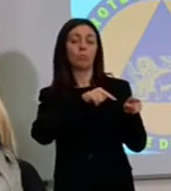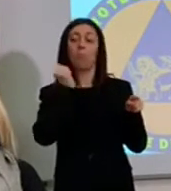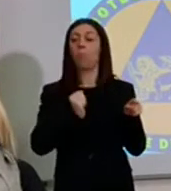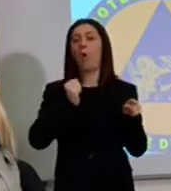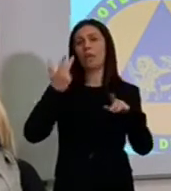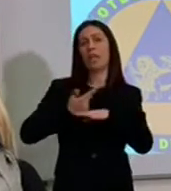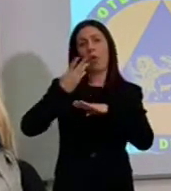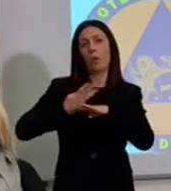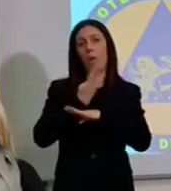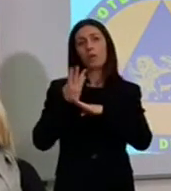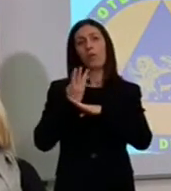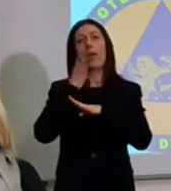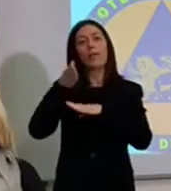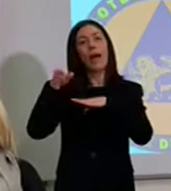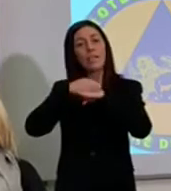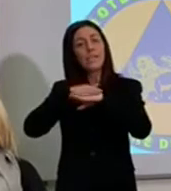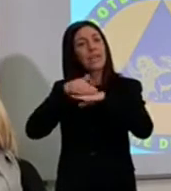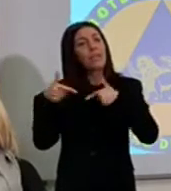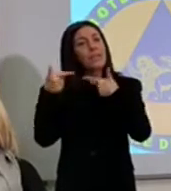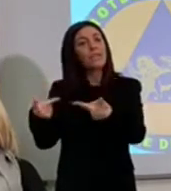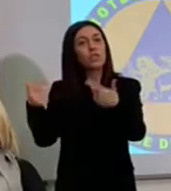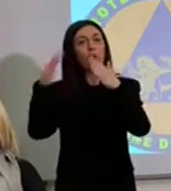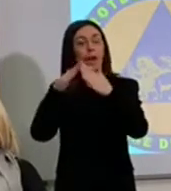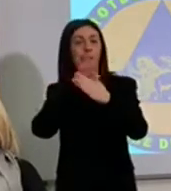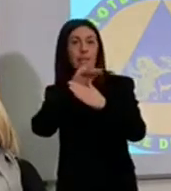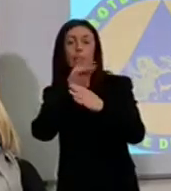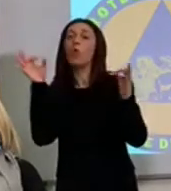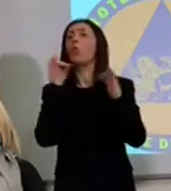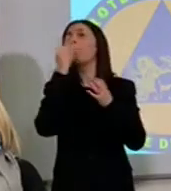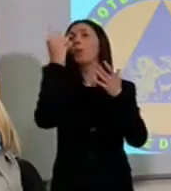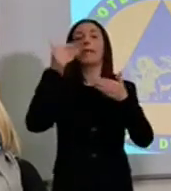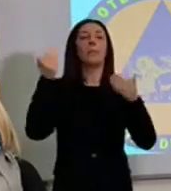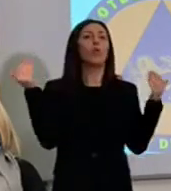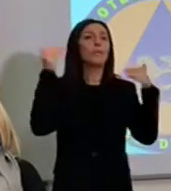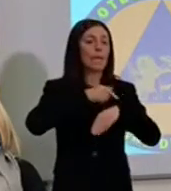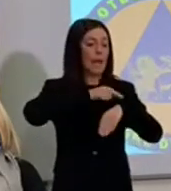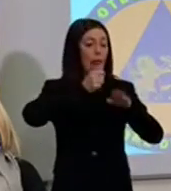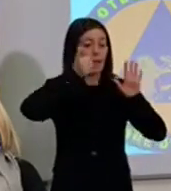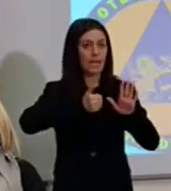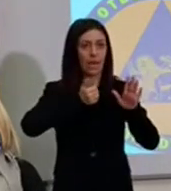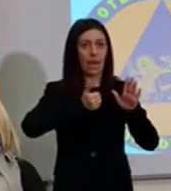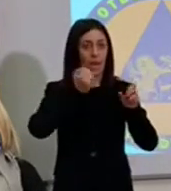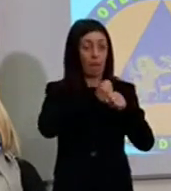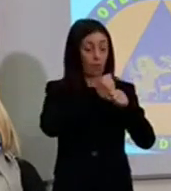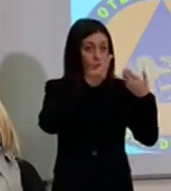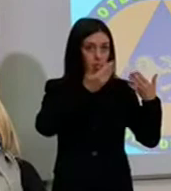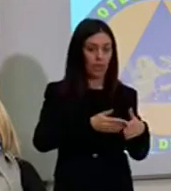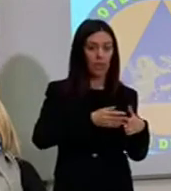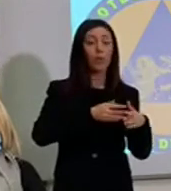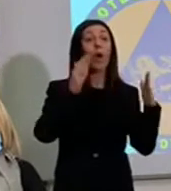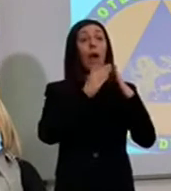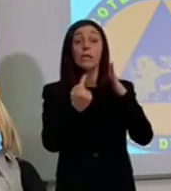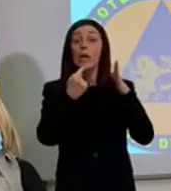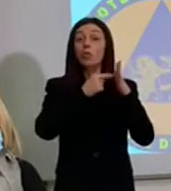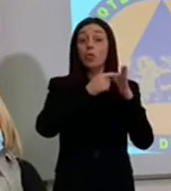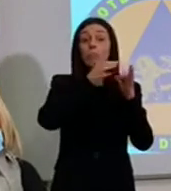in una casa di riposo piuttosto che la sera finisco alle 6 prima di andare a casa e mi faccio un paio d'ore di giro su una